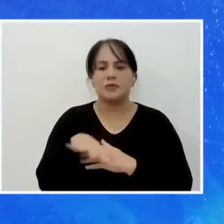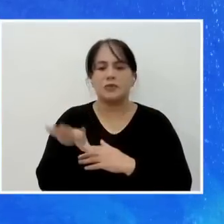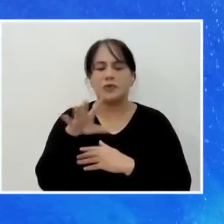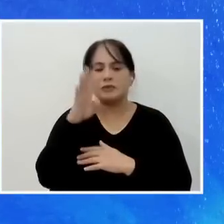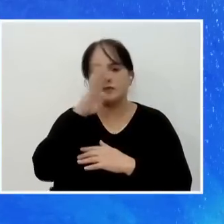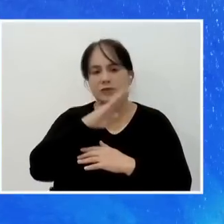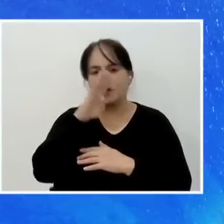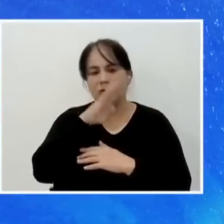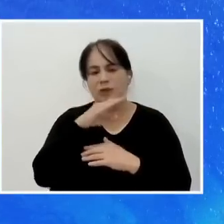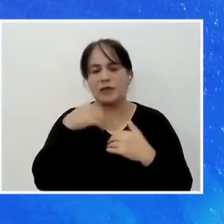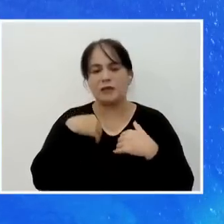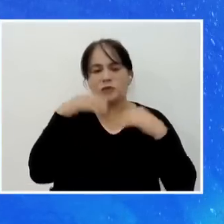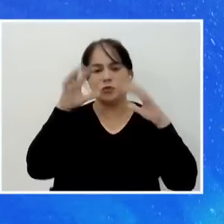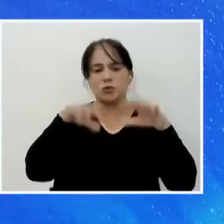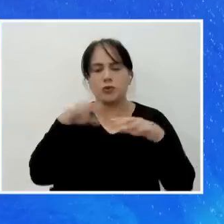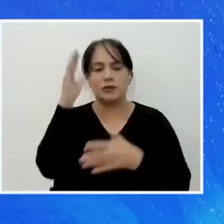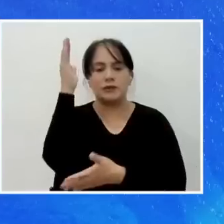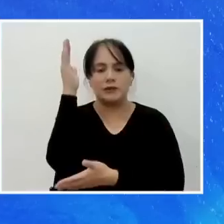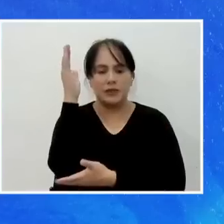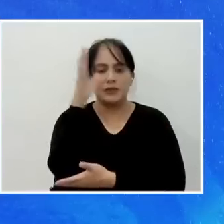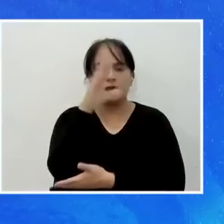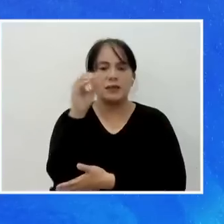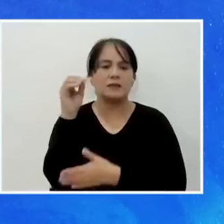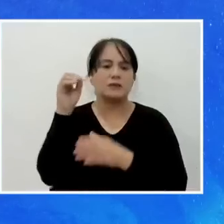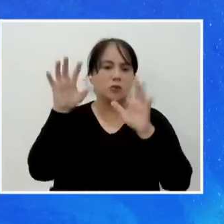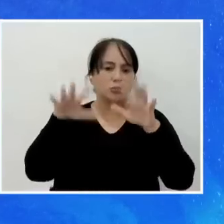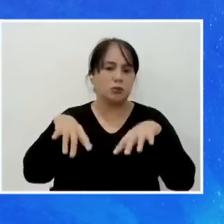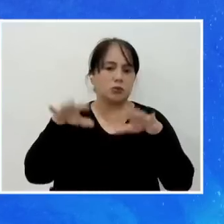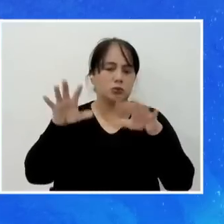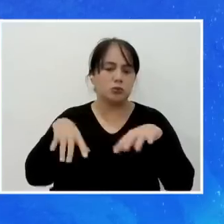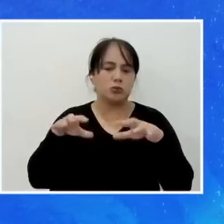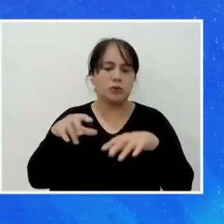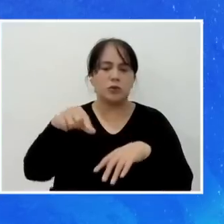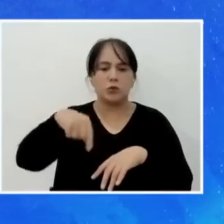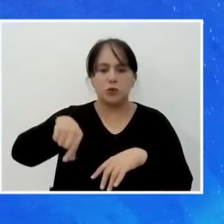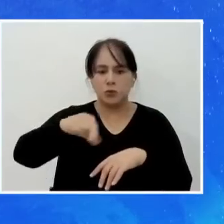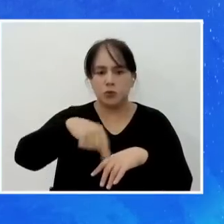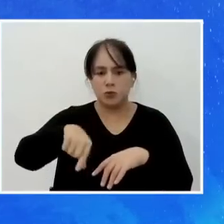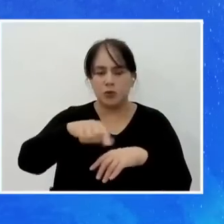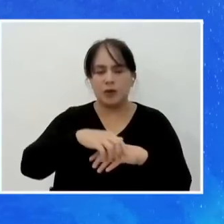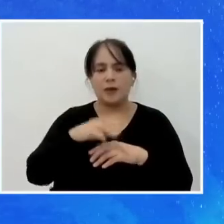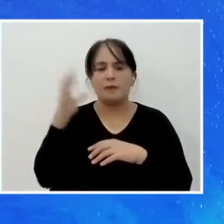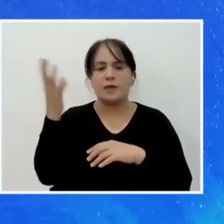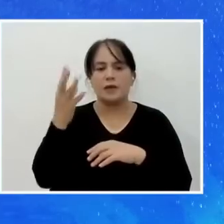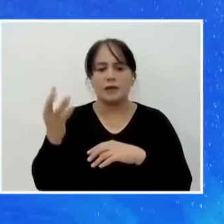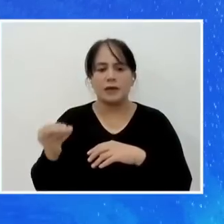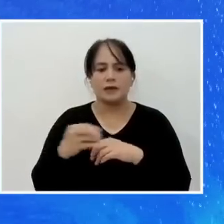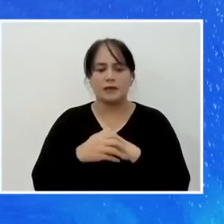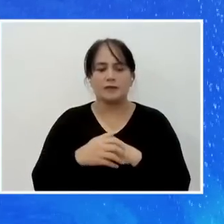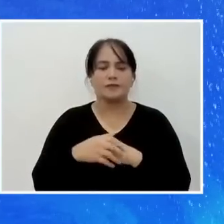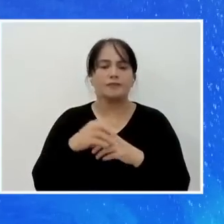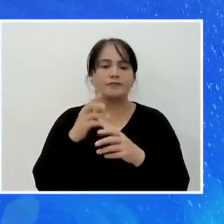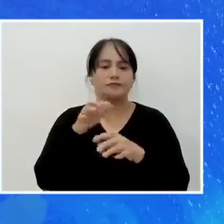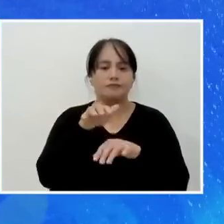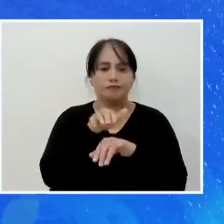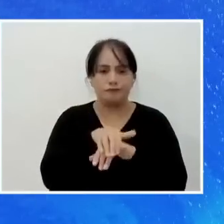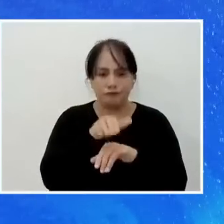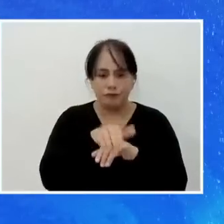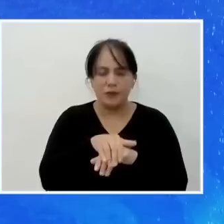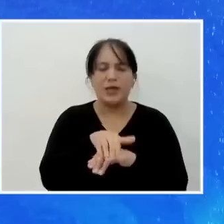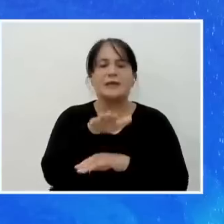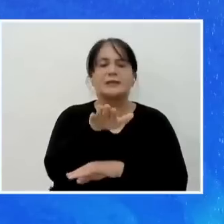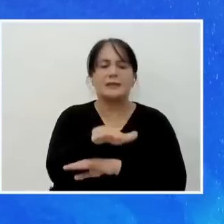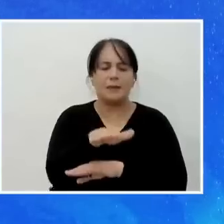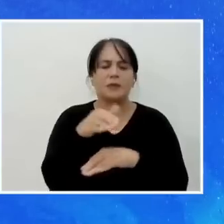Region ang uulanin bandang tanghali at maulan na rin sa Quezon Province, sa May Patangas at maging sa Mindoro. Sa hapon may kaunting ulan